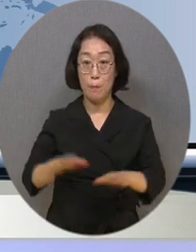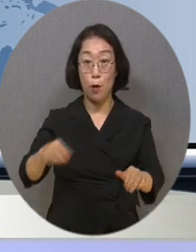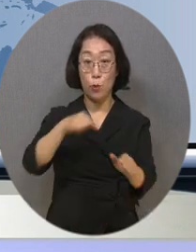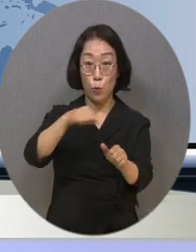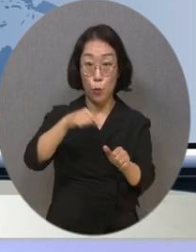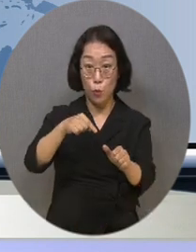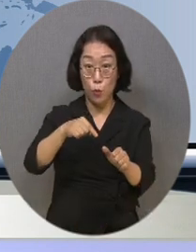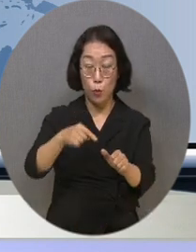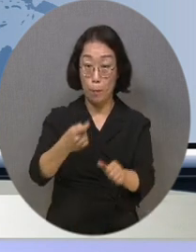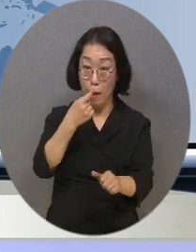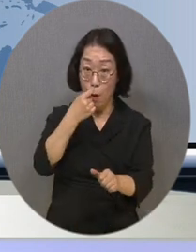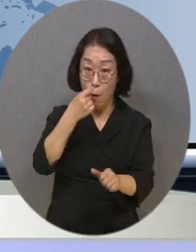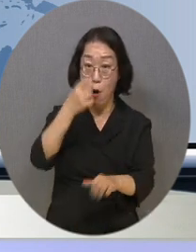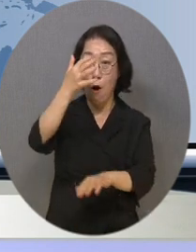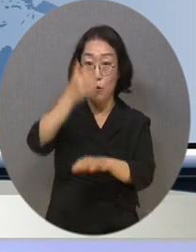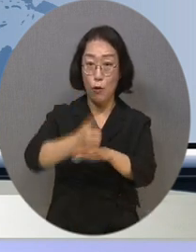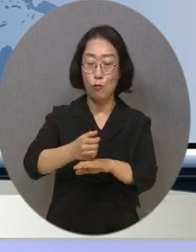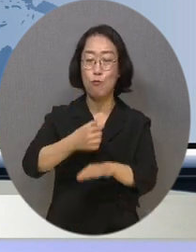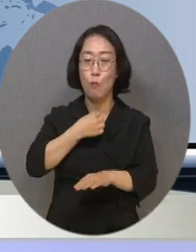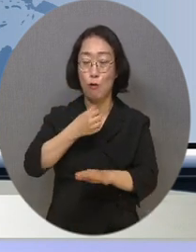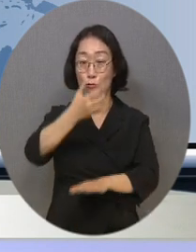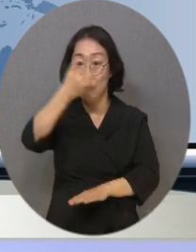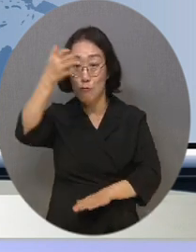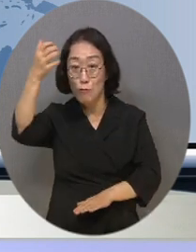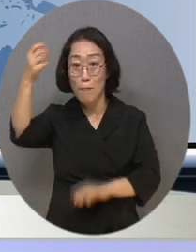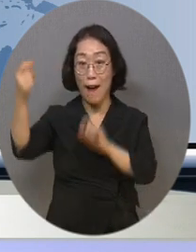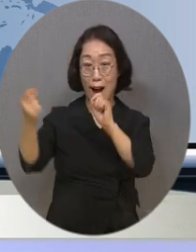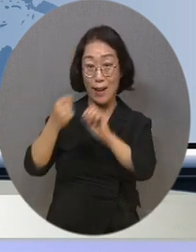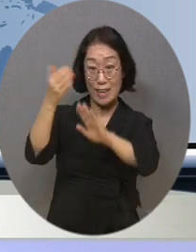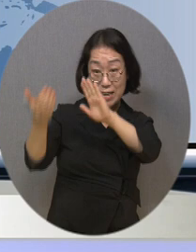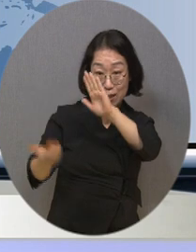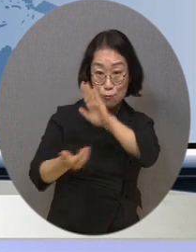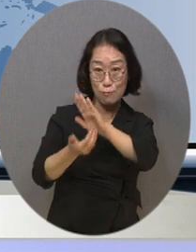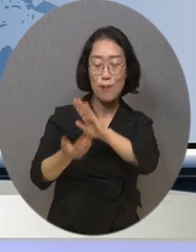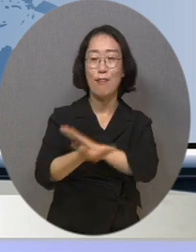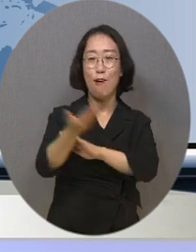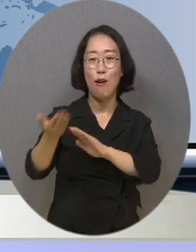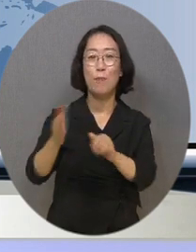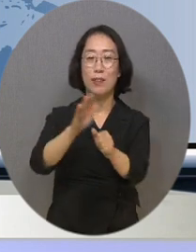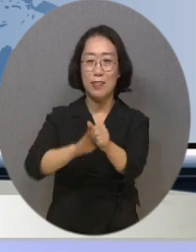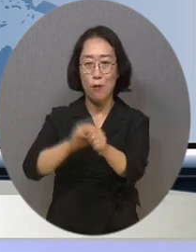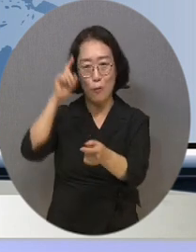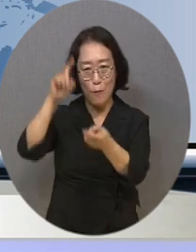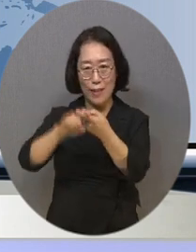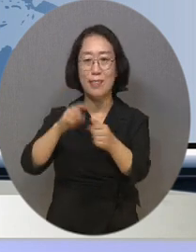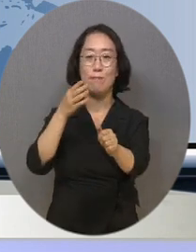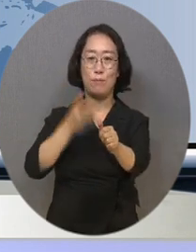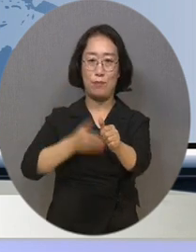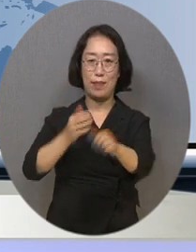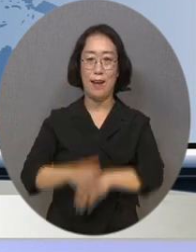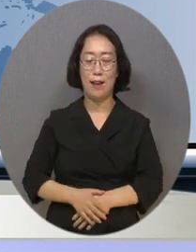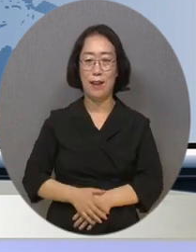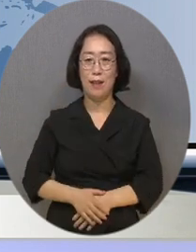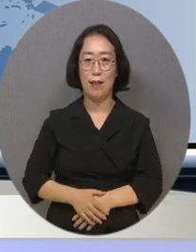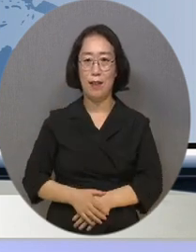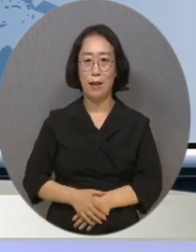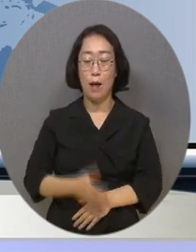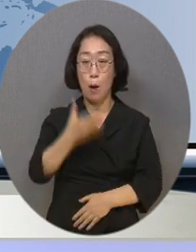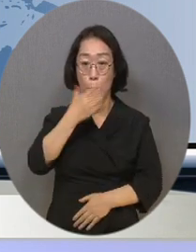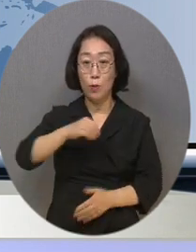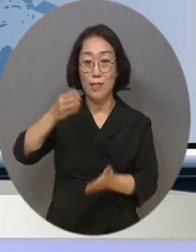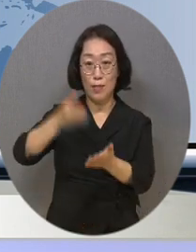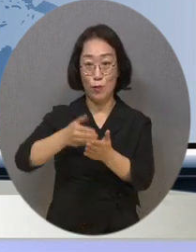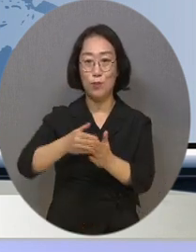교육을 통해 꿈에 한 걸음 더 가까워질 교육생들에게 많은 응원과 관심을 부탁드립니다. 이상 WBC